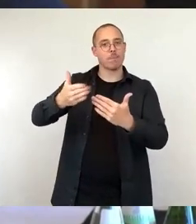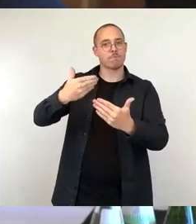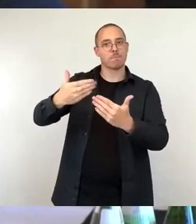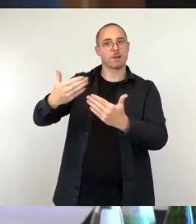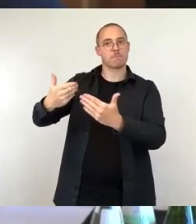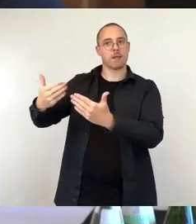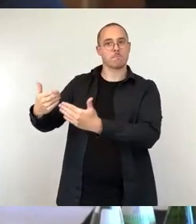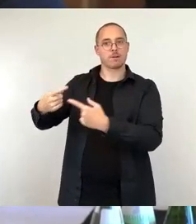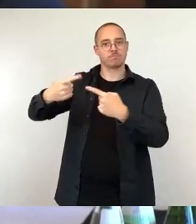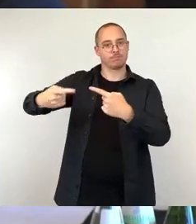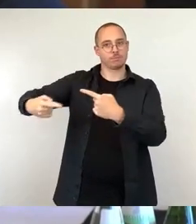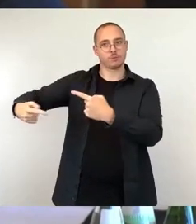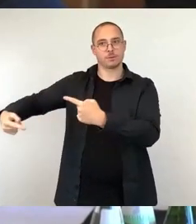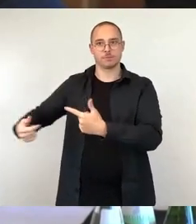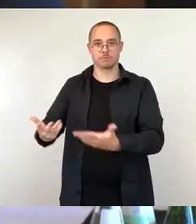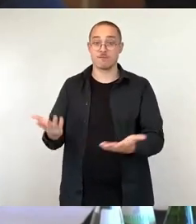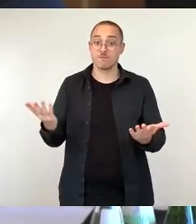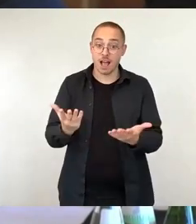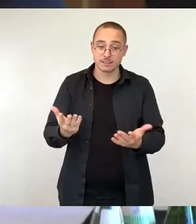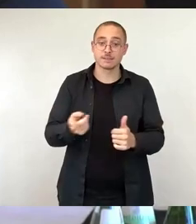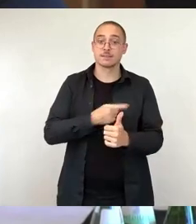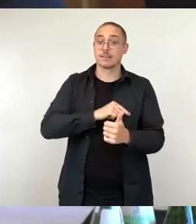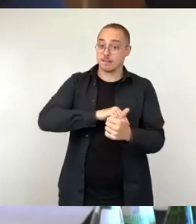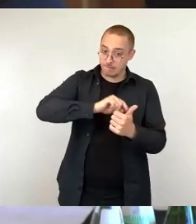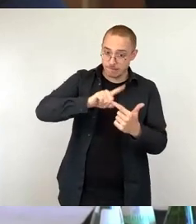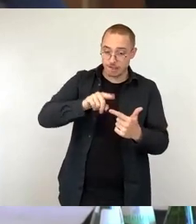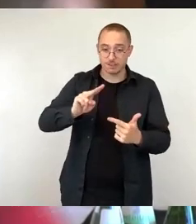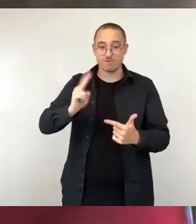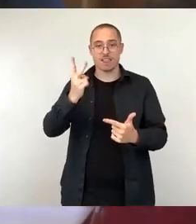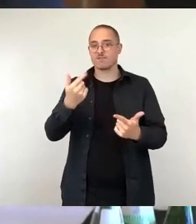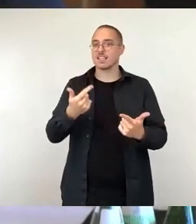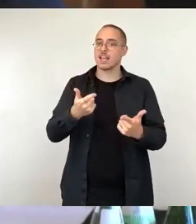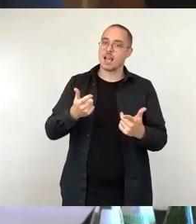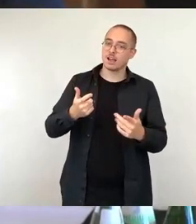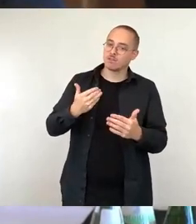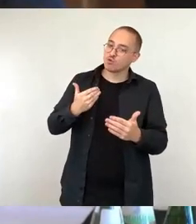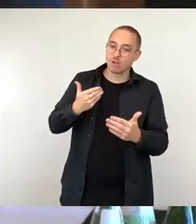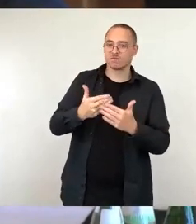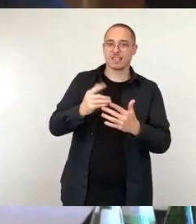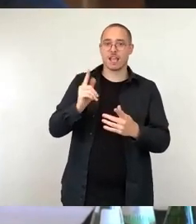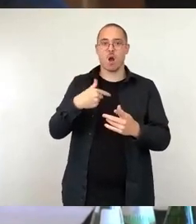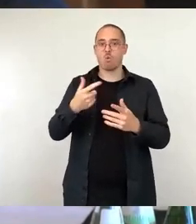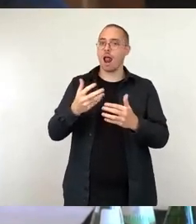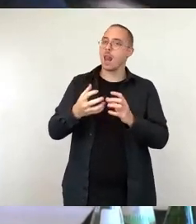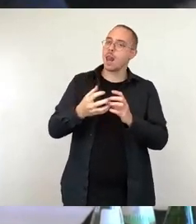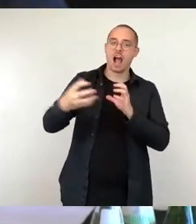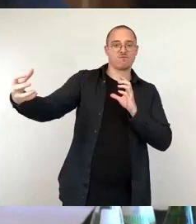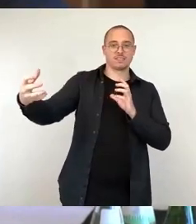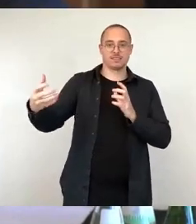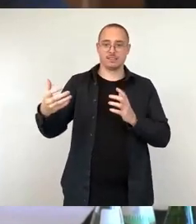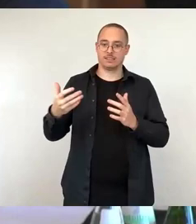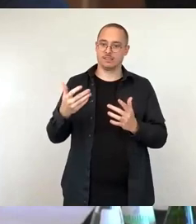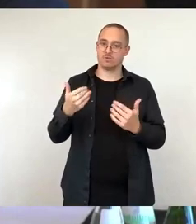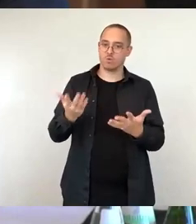Verwaltung, wie sowohl kurzfristig wie auch langfristig das bisherige Angebot für die Schülerinnen und Schüler